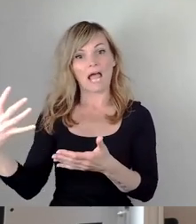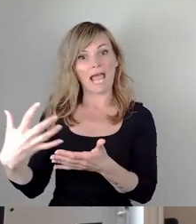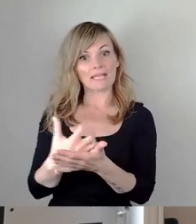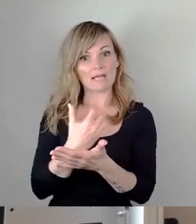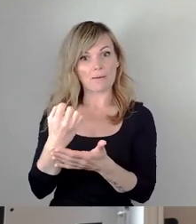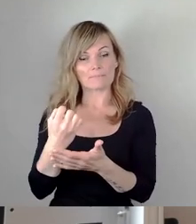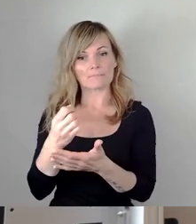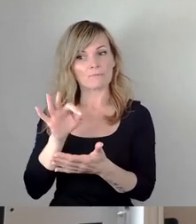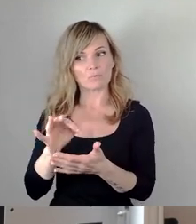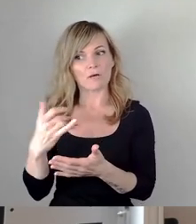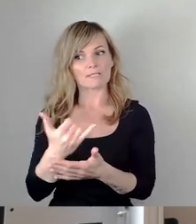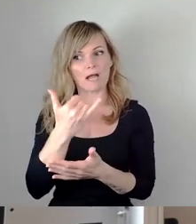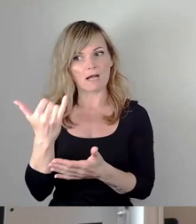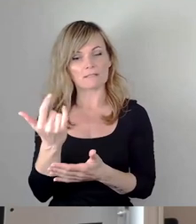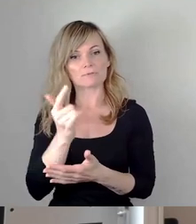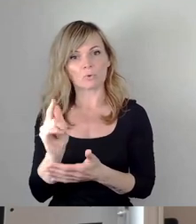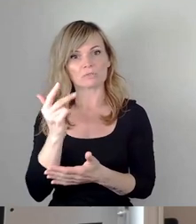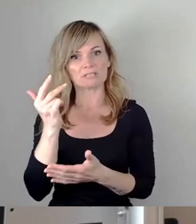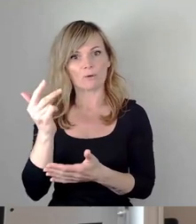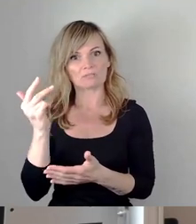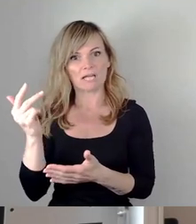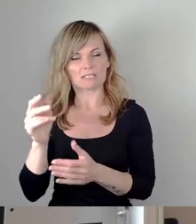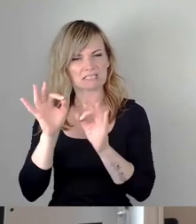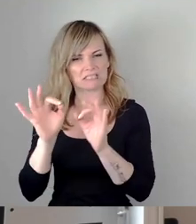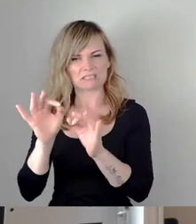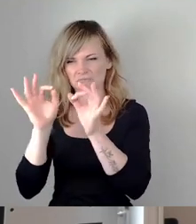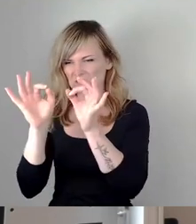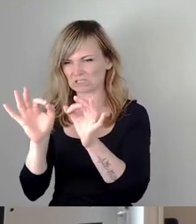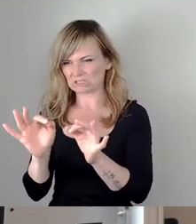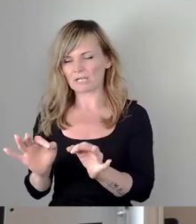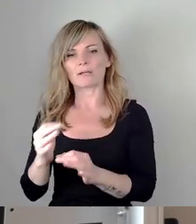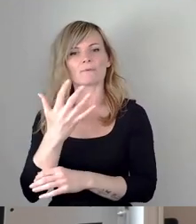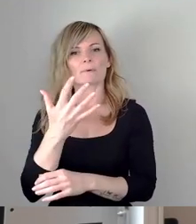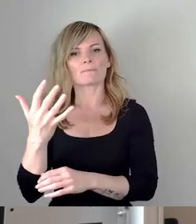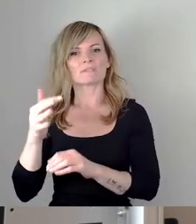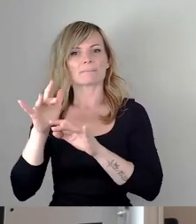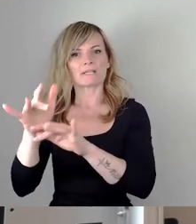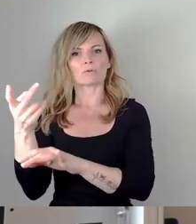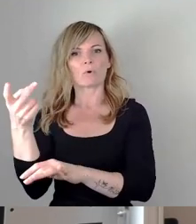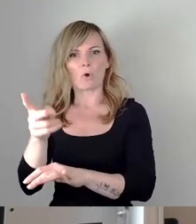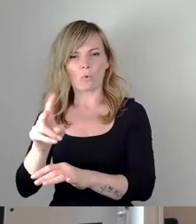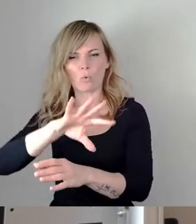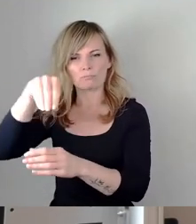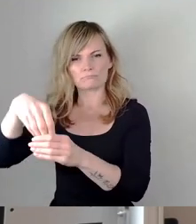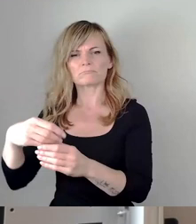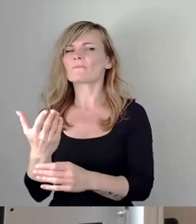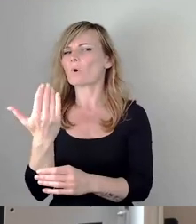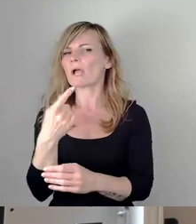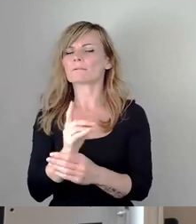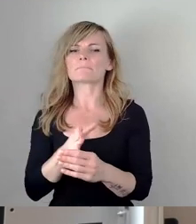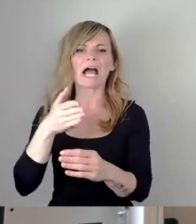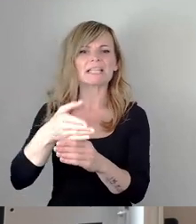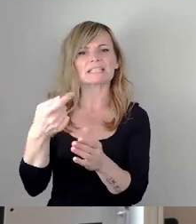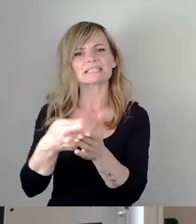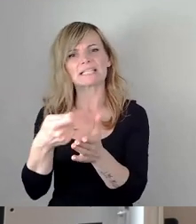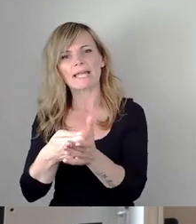2033, indem er halt 55 Millionen Euro für Eintrittsgelder veranschlagt und dann noch ein bisschen